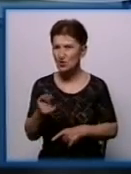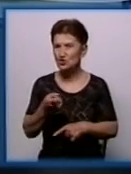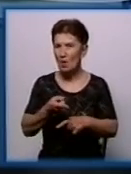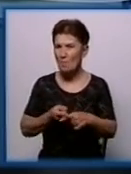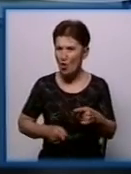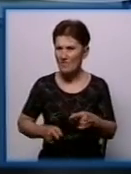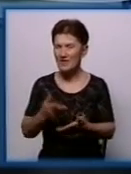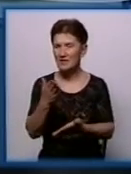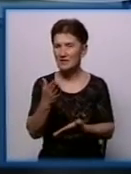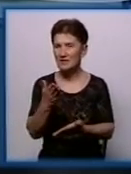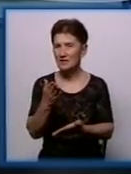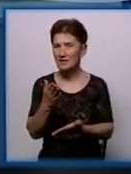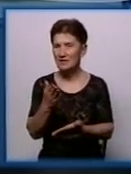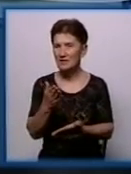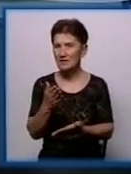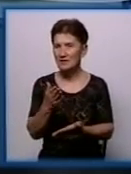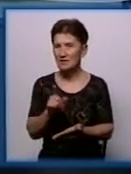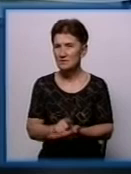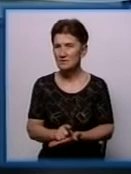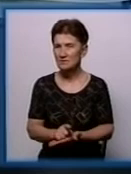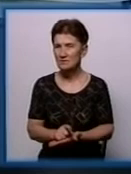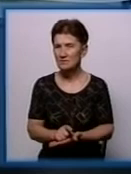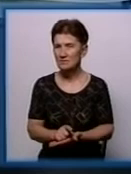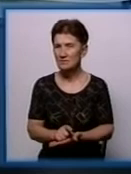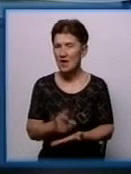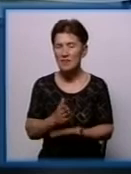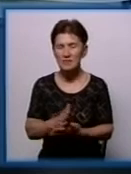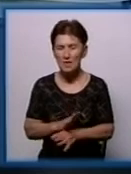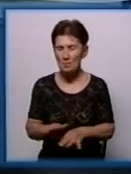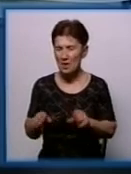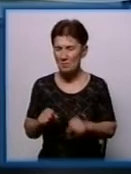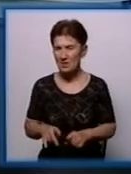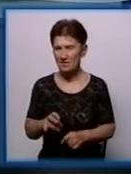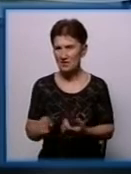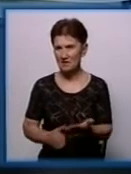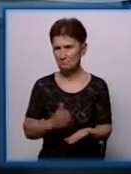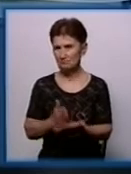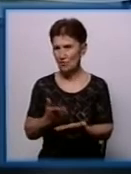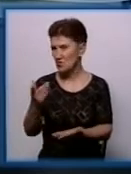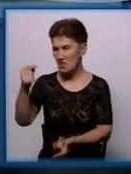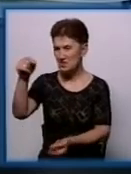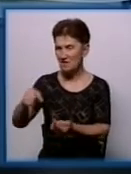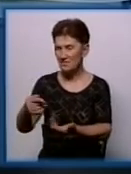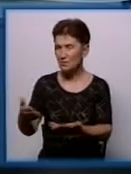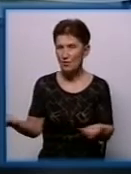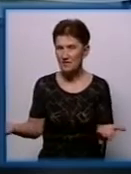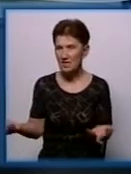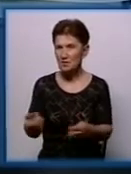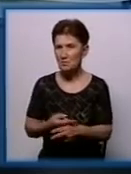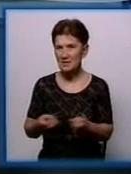закладів має бути, ну, вірніше, так, не має права на функціонування, адже вони не відповідають такому разі за безпеку